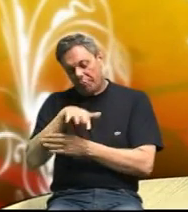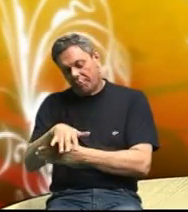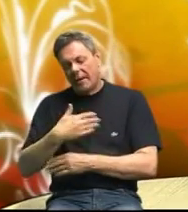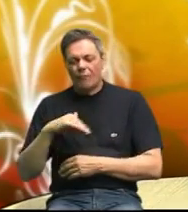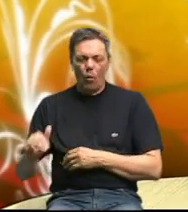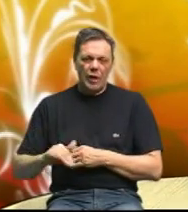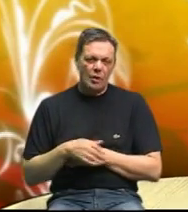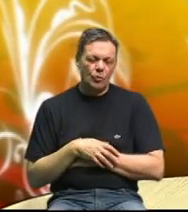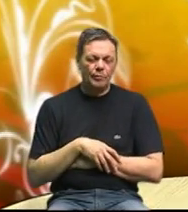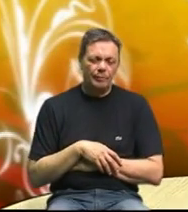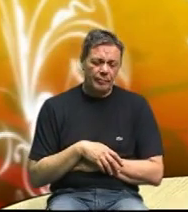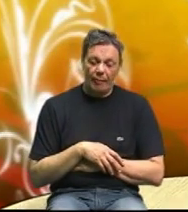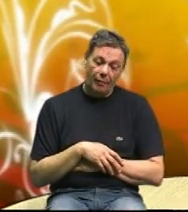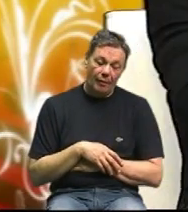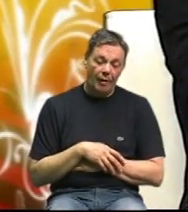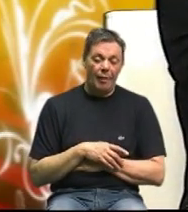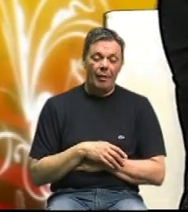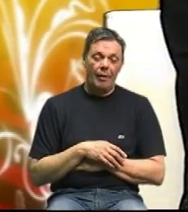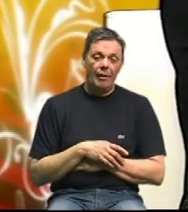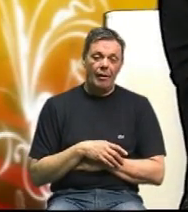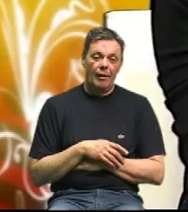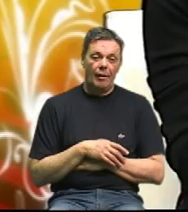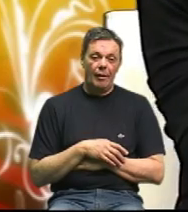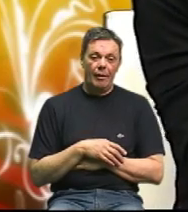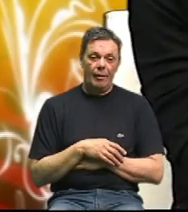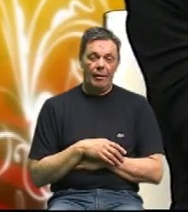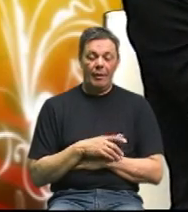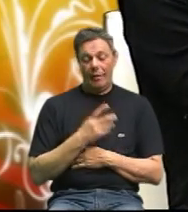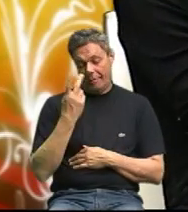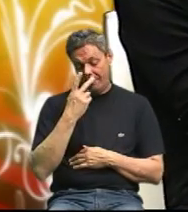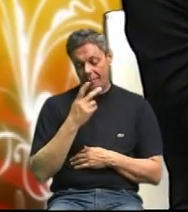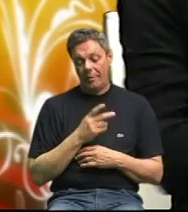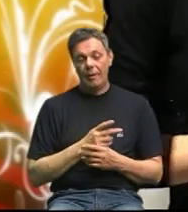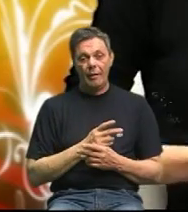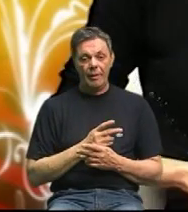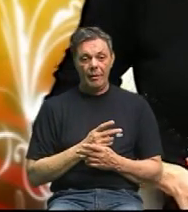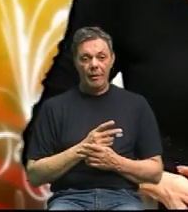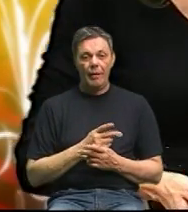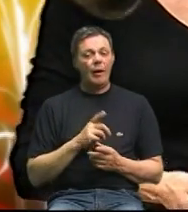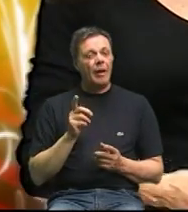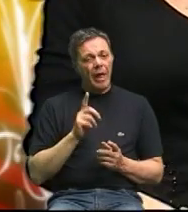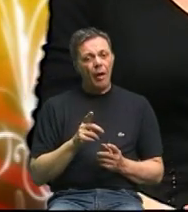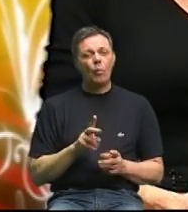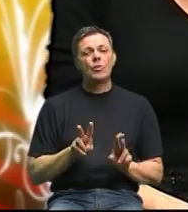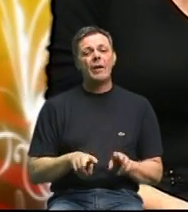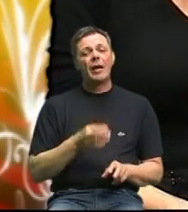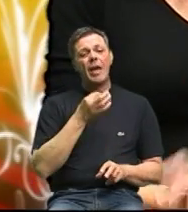daju primjere da učiteljica uči djeca i ove djeca učija roditelja dobro